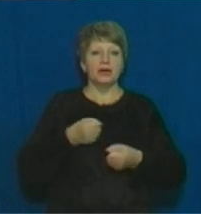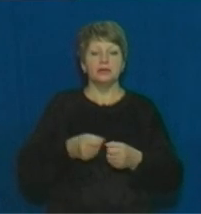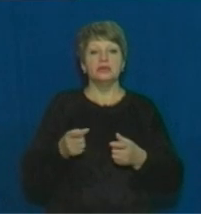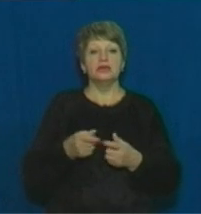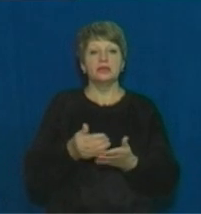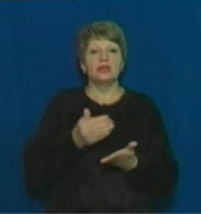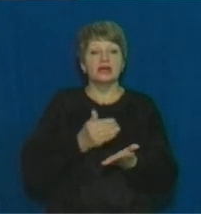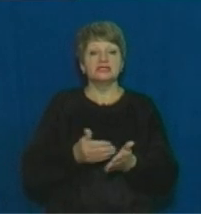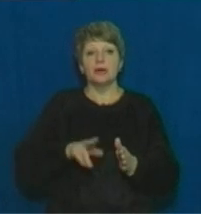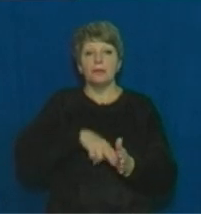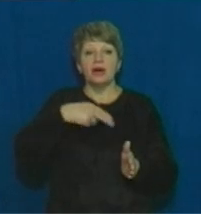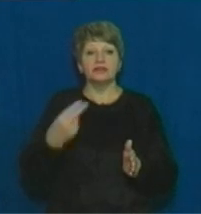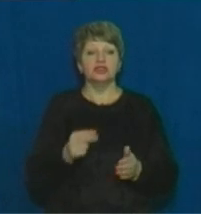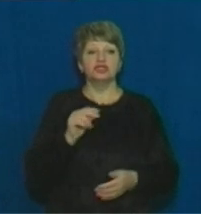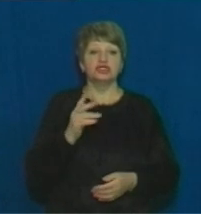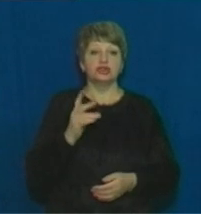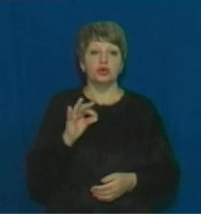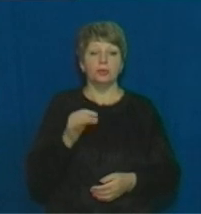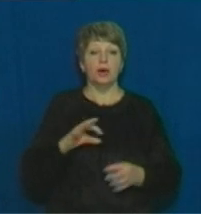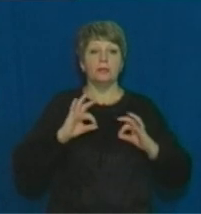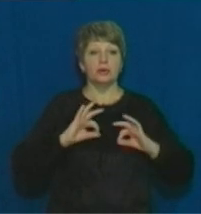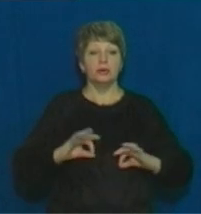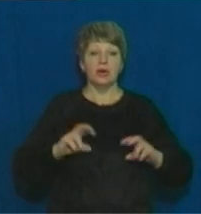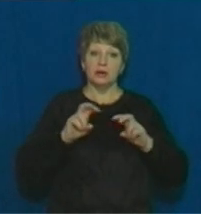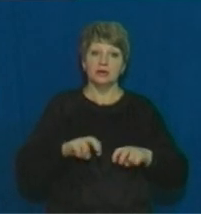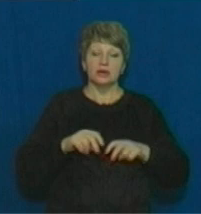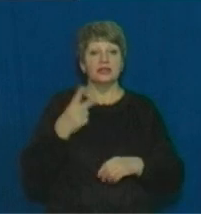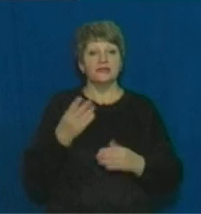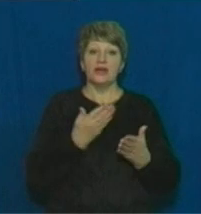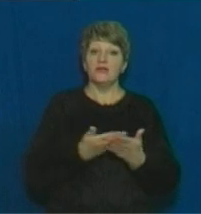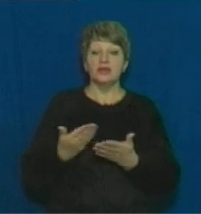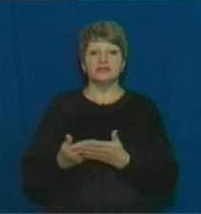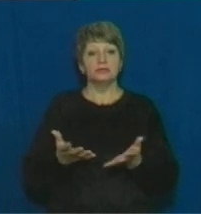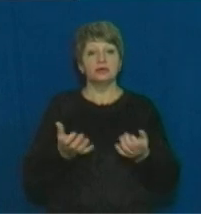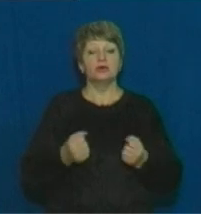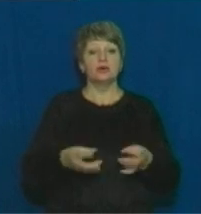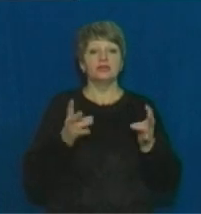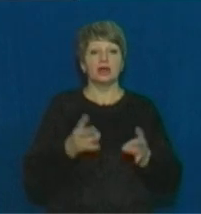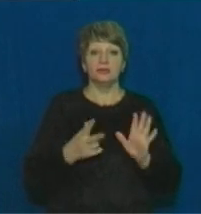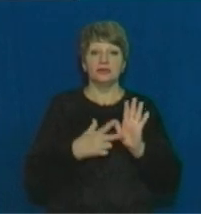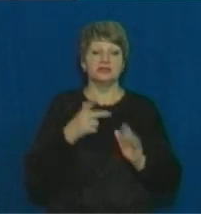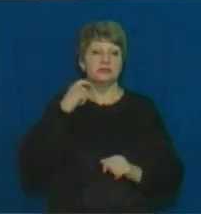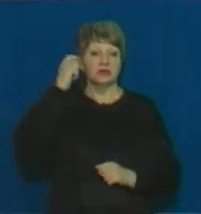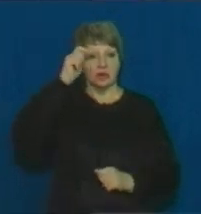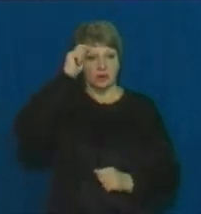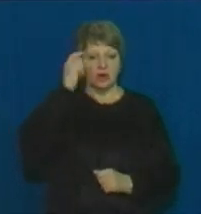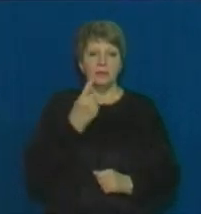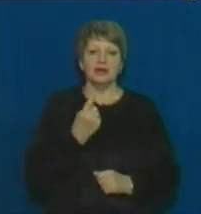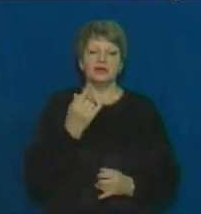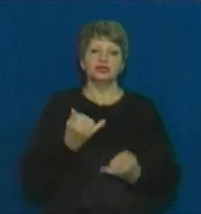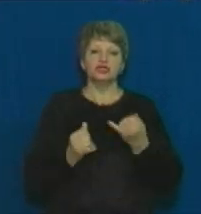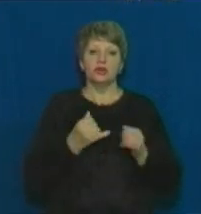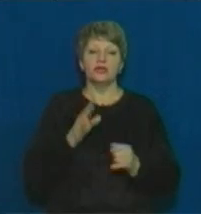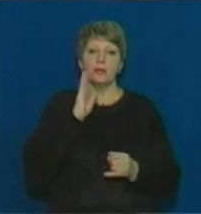наслідки падіння у Чорнобаївській прокуратурі розглядають дві версії отримання травми восьмирічним хлопчиком. 1 жовтня мати